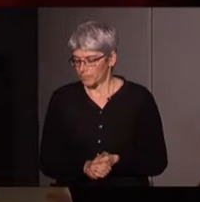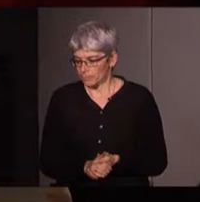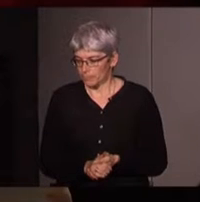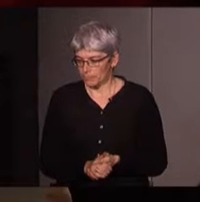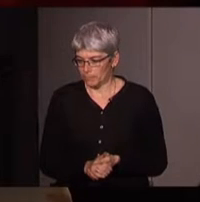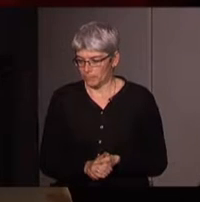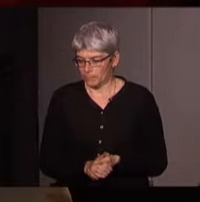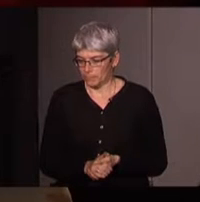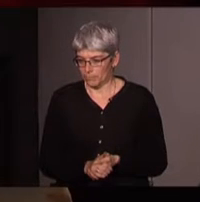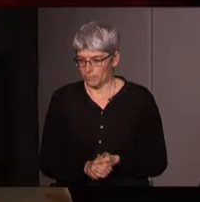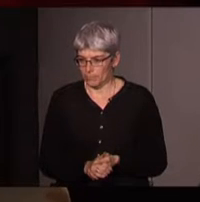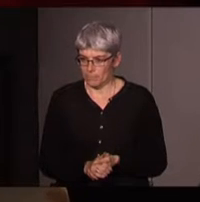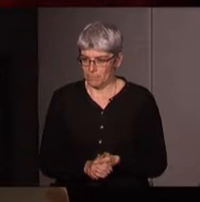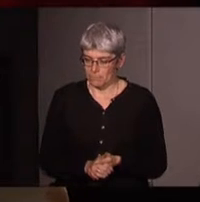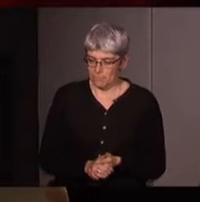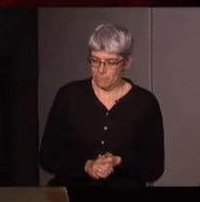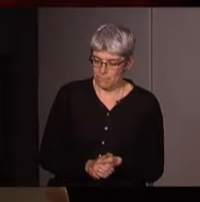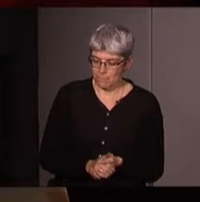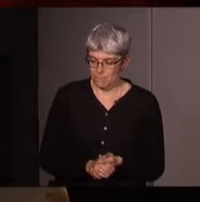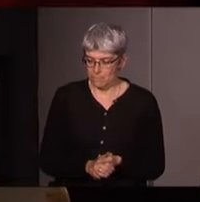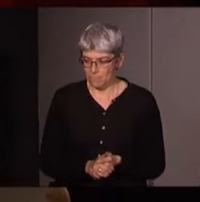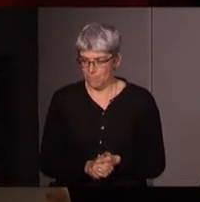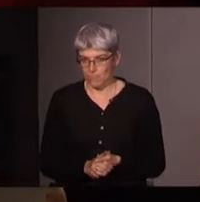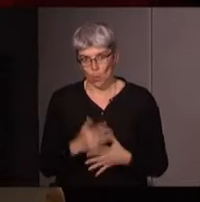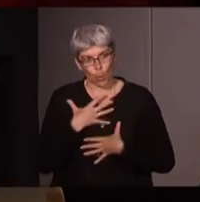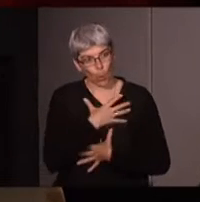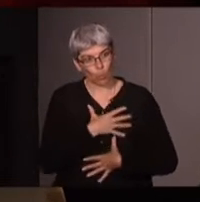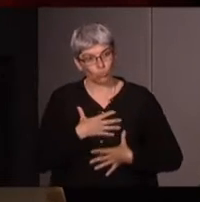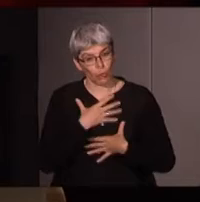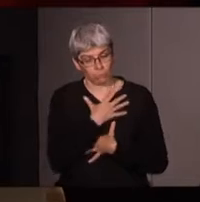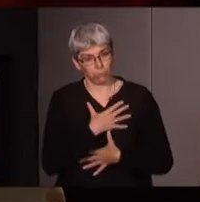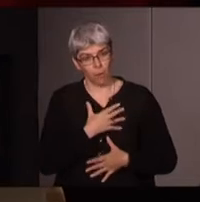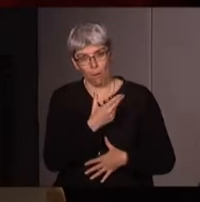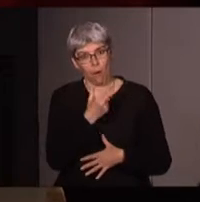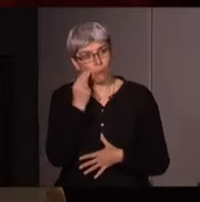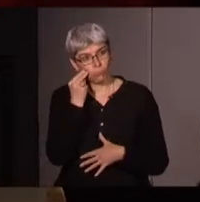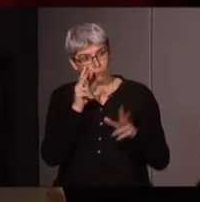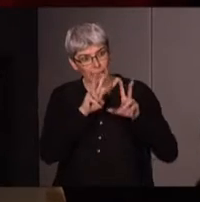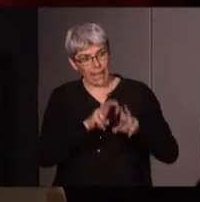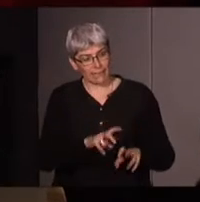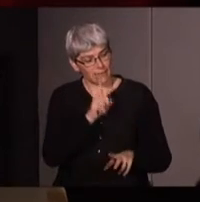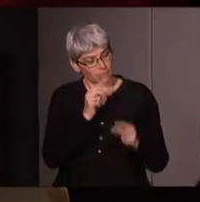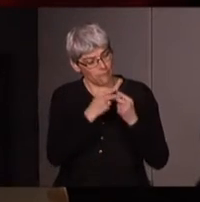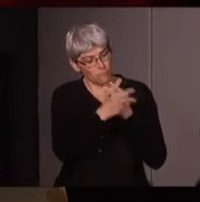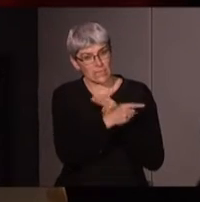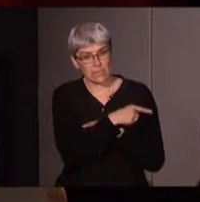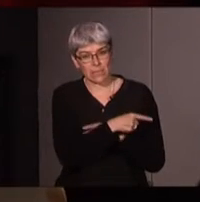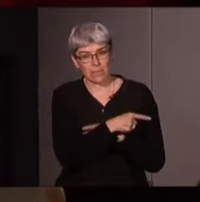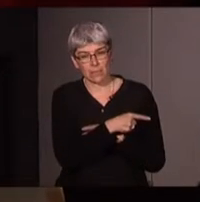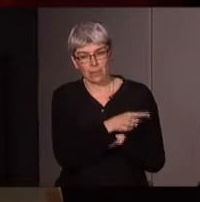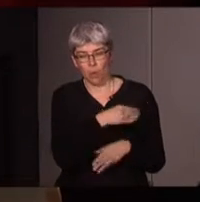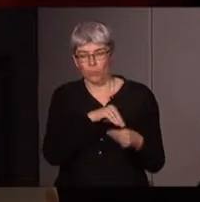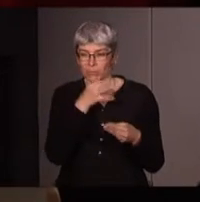et donc je suis plutôt très contente d'entendre l'analyse d'Émilie puisque c